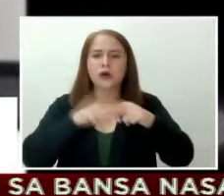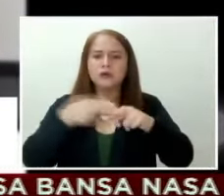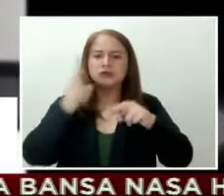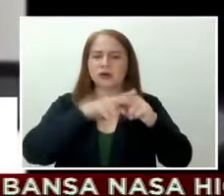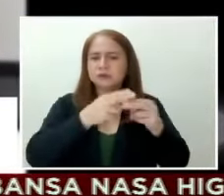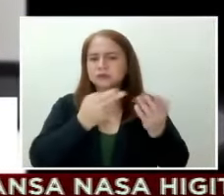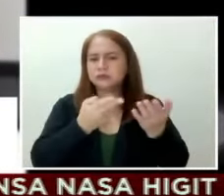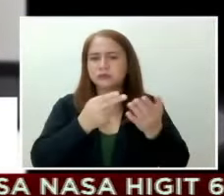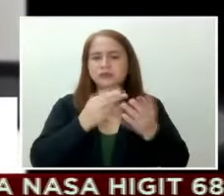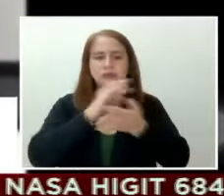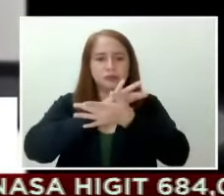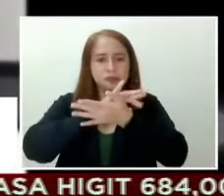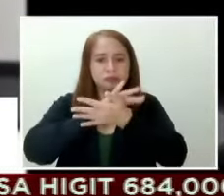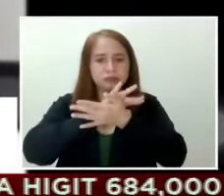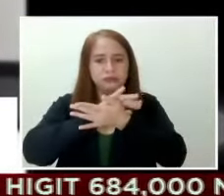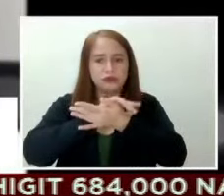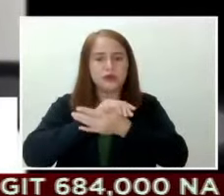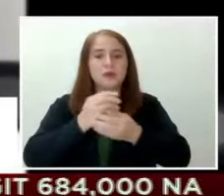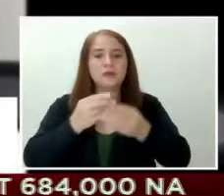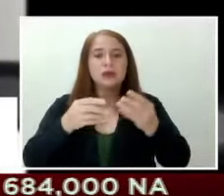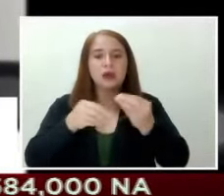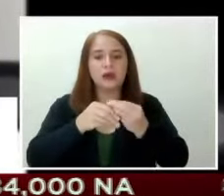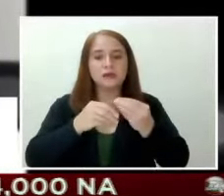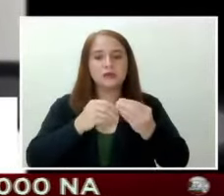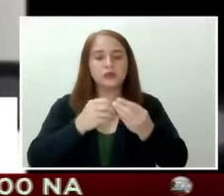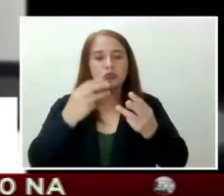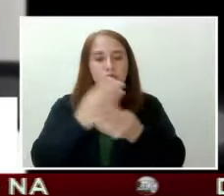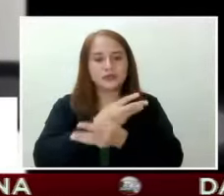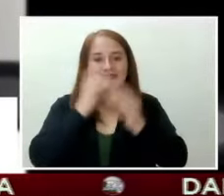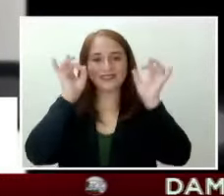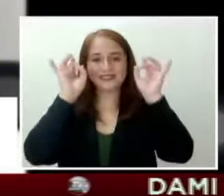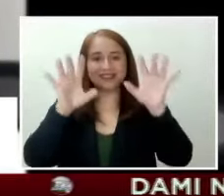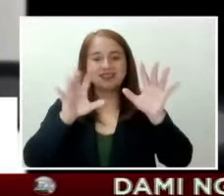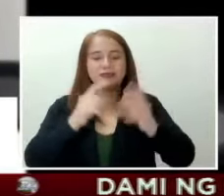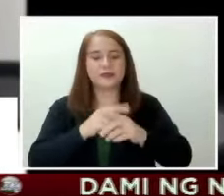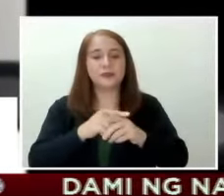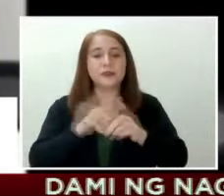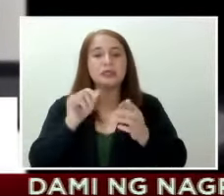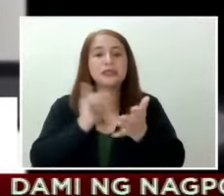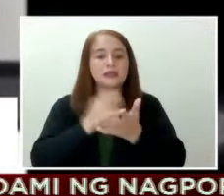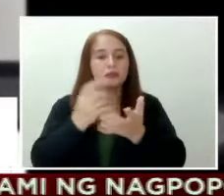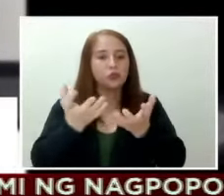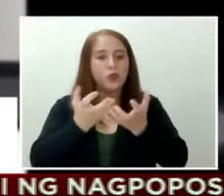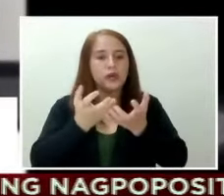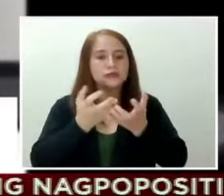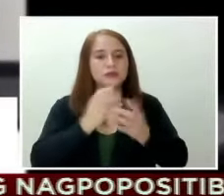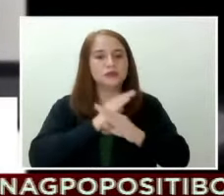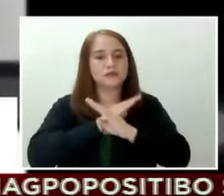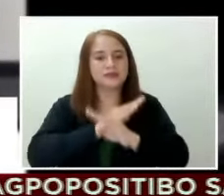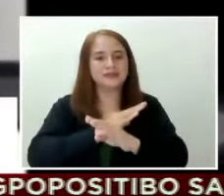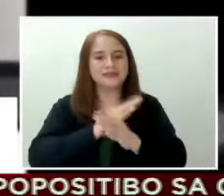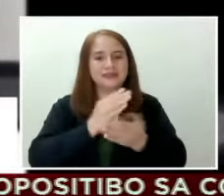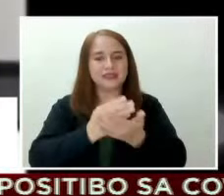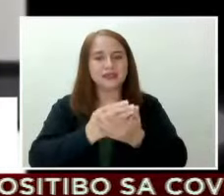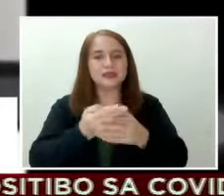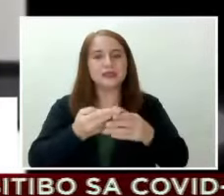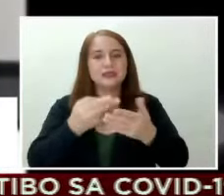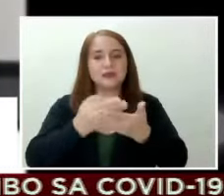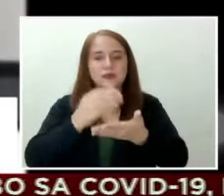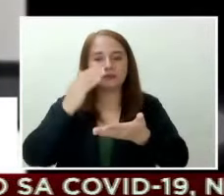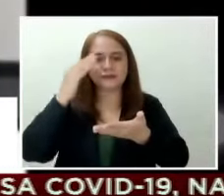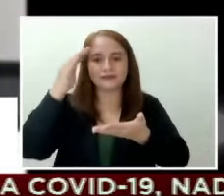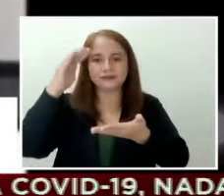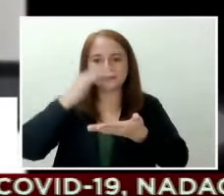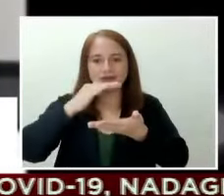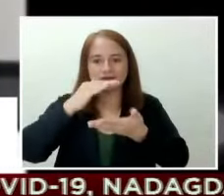dadami rin po yung mga may severe and critical. So, yun yung gusto natin i-prevent that with the increasing pieces, there